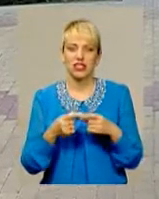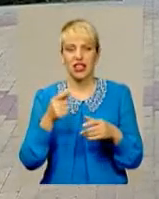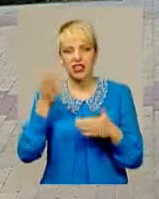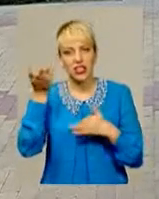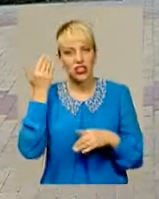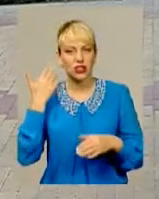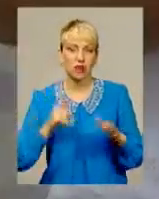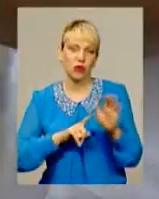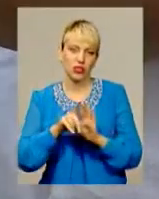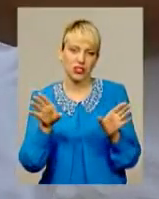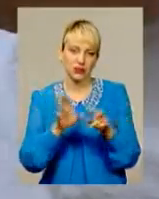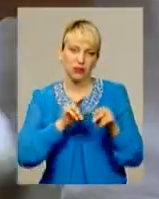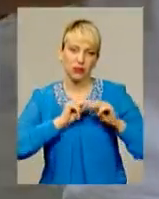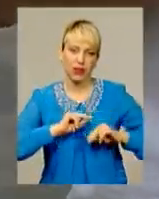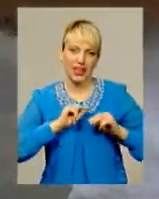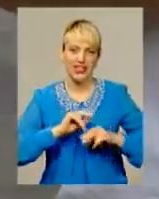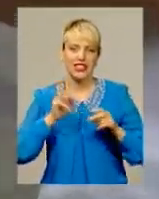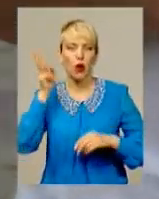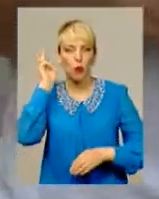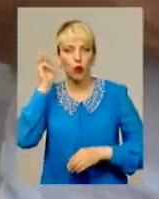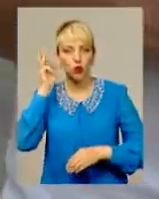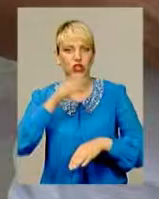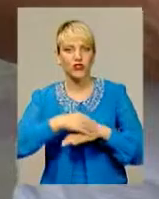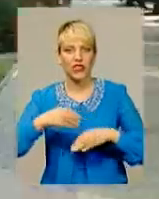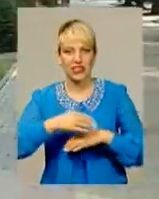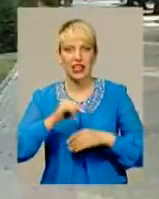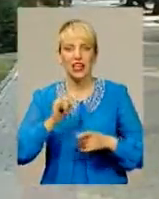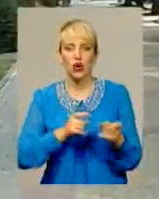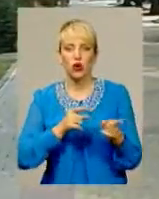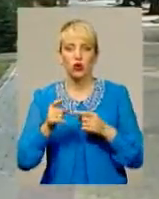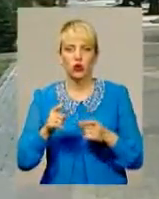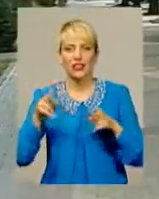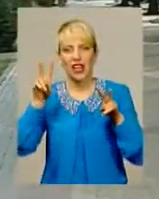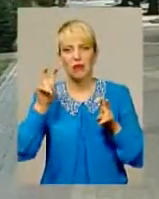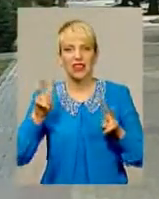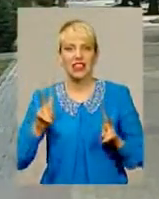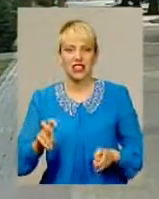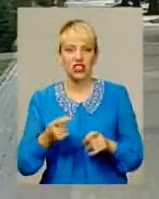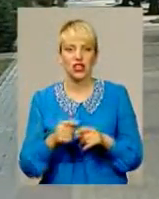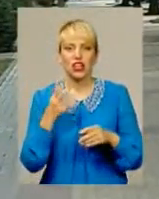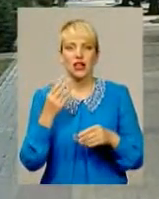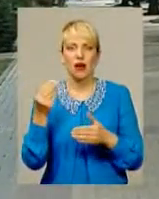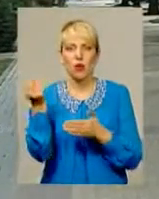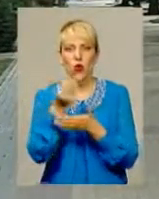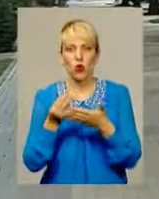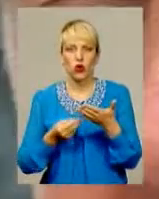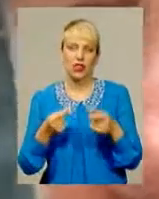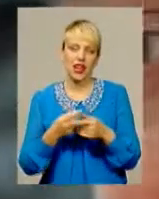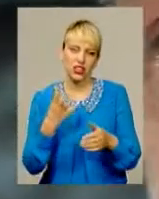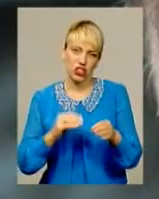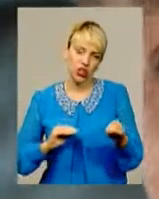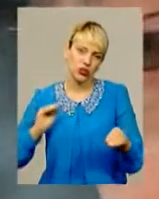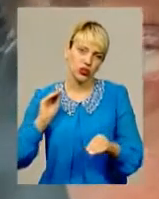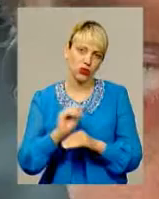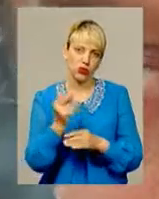розпочали співпрацю із посольством Швейцарії. Та вже готують тематичний мурал. Ще один малюнок додадуть до першого екскурсійного